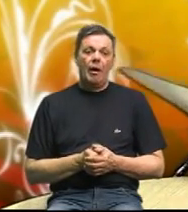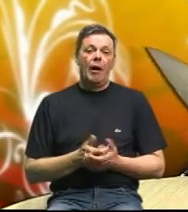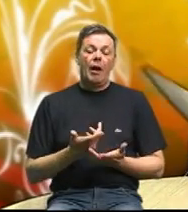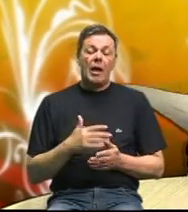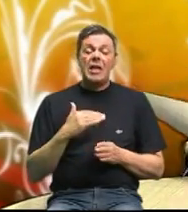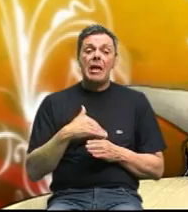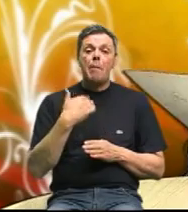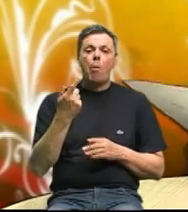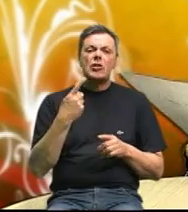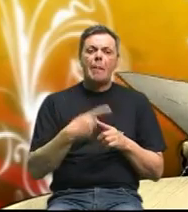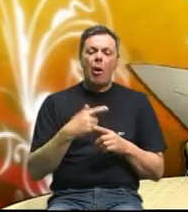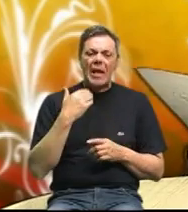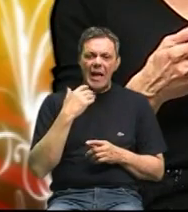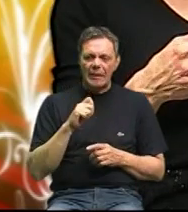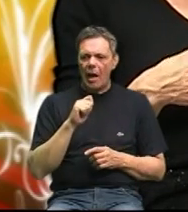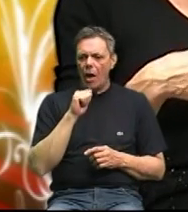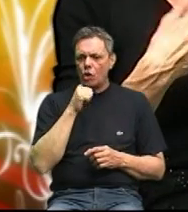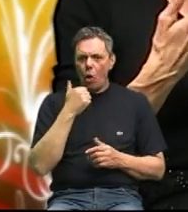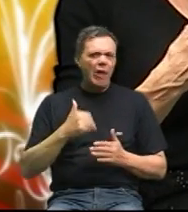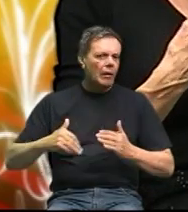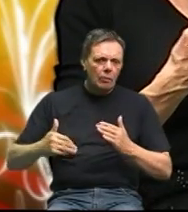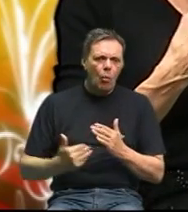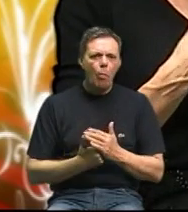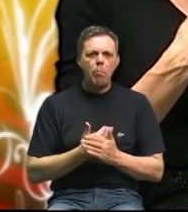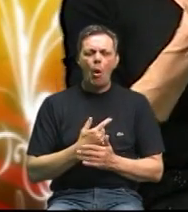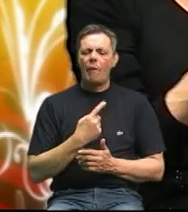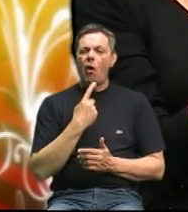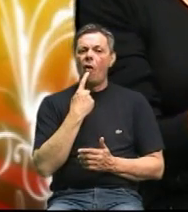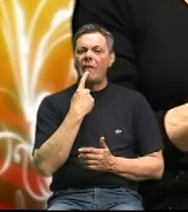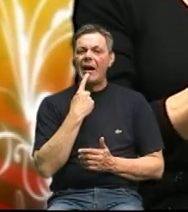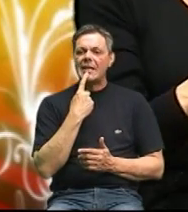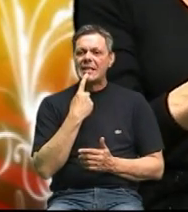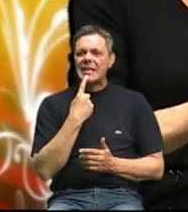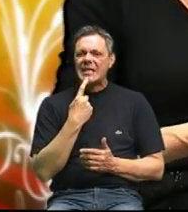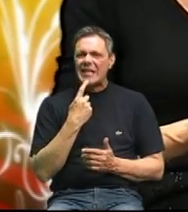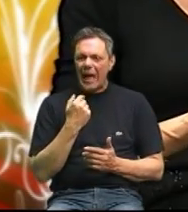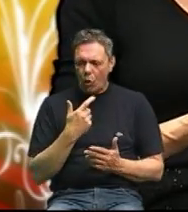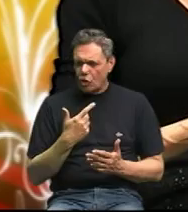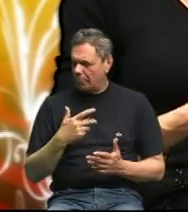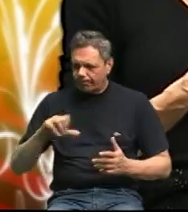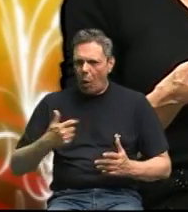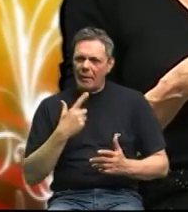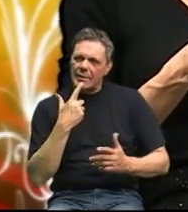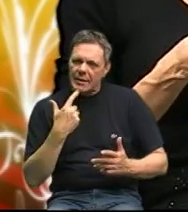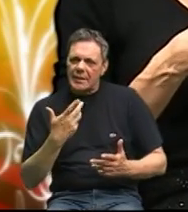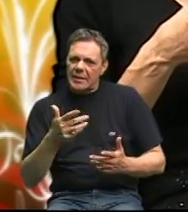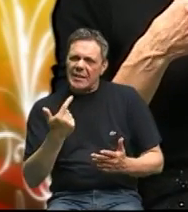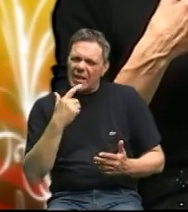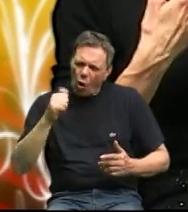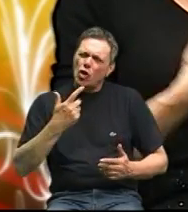posle pola sata čovieku ponovo ová slatka osieti glad treba mu i to